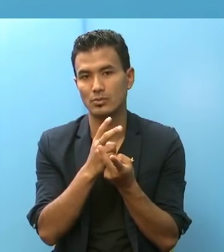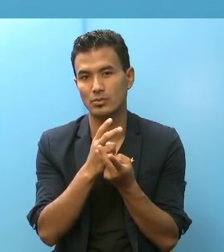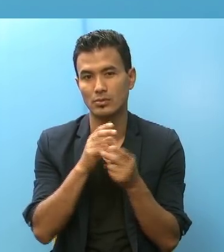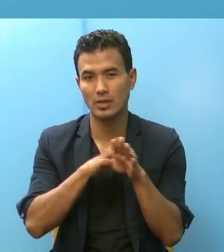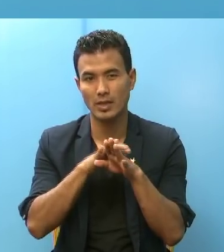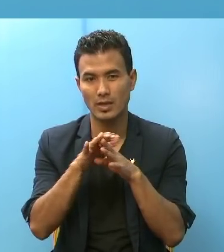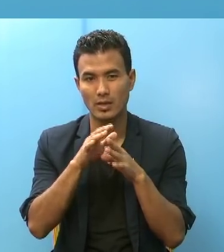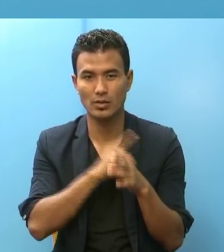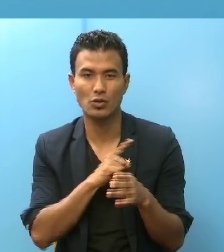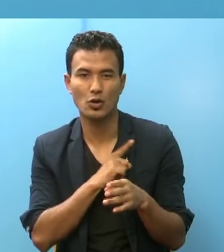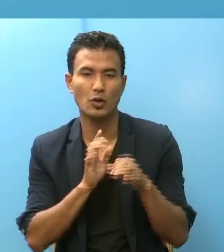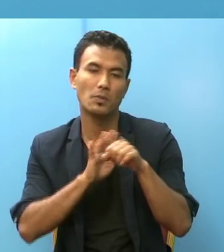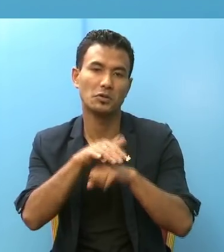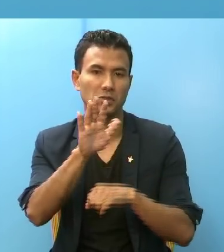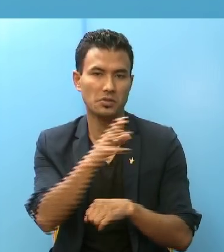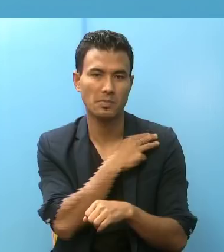धेरे भय